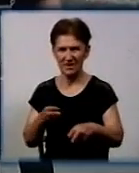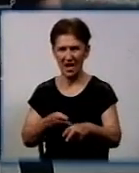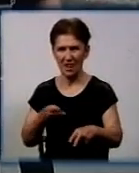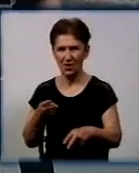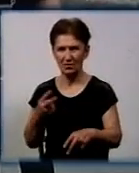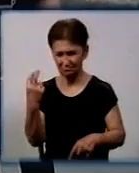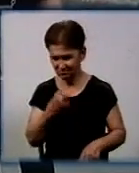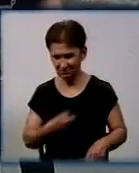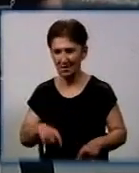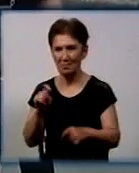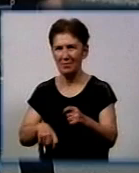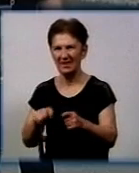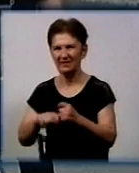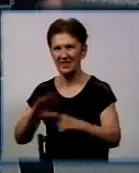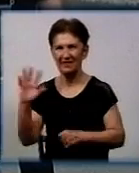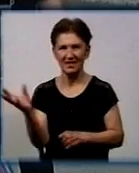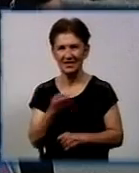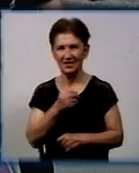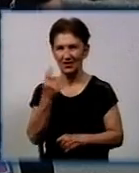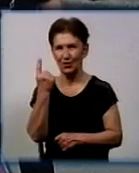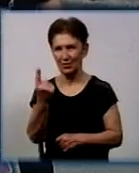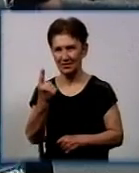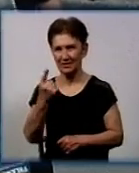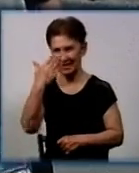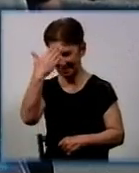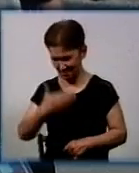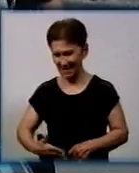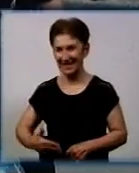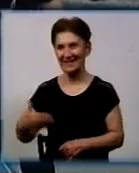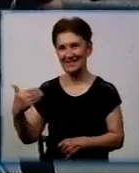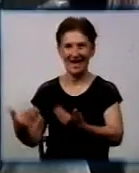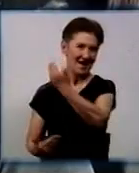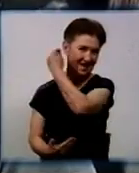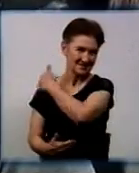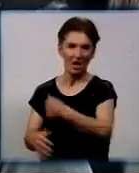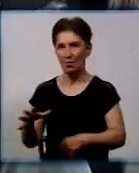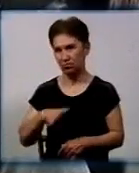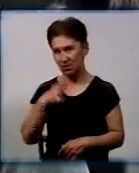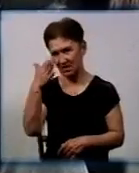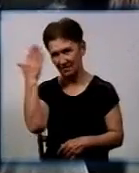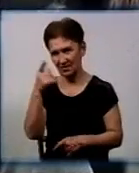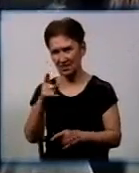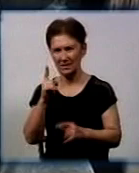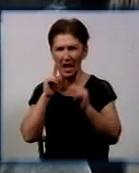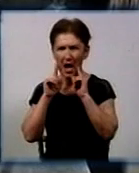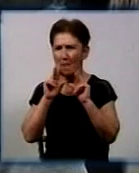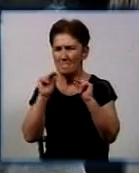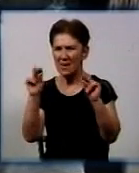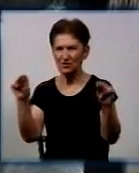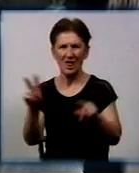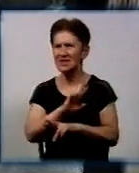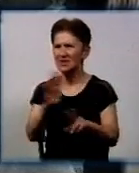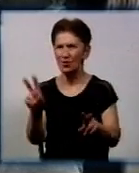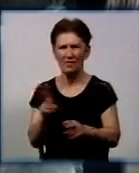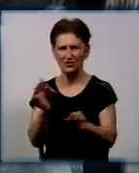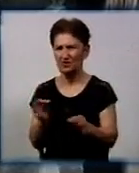перевіряли всіх тільки спереду, одного мене спереду і ззаду. Було весело. Детектор не пищав, ні в кого нічого не знайшли.